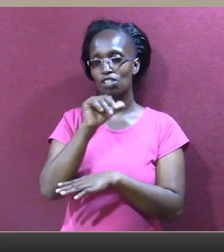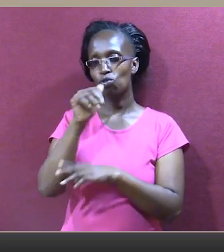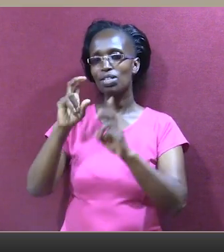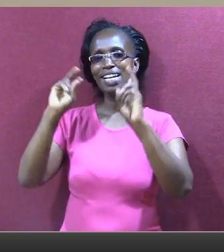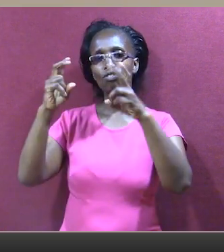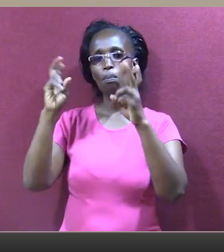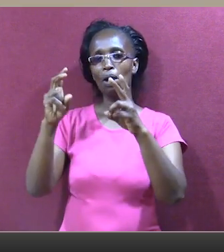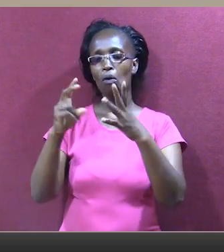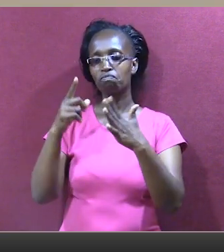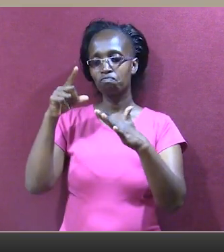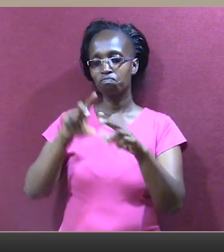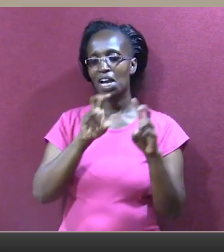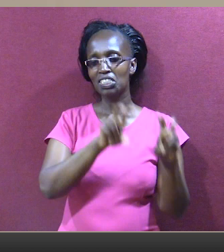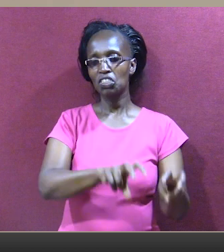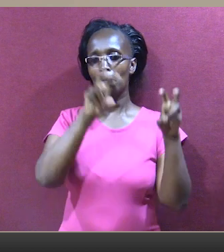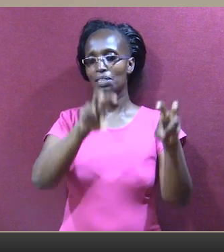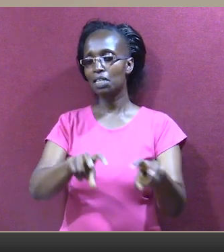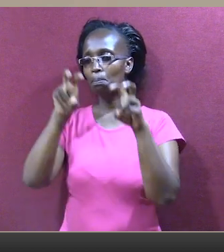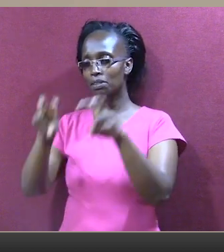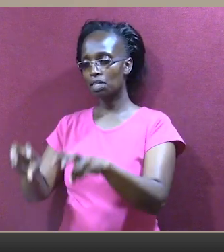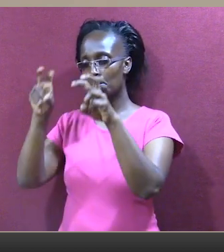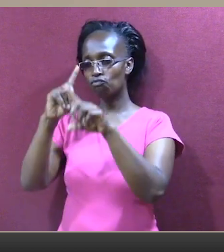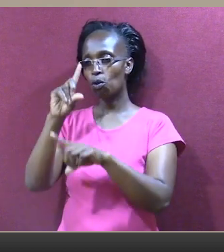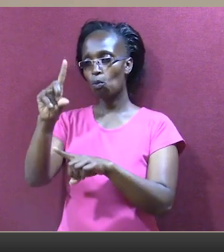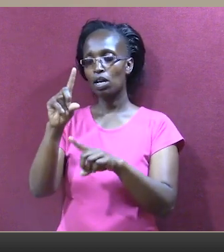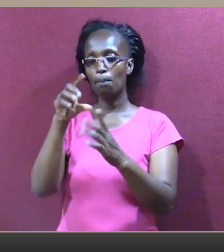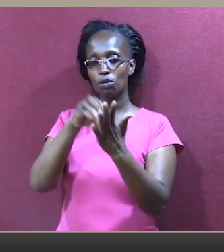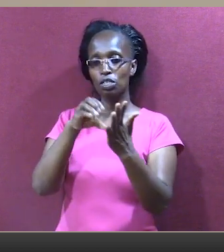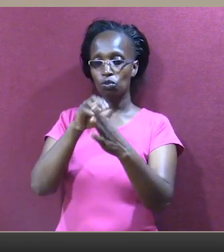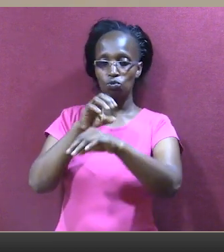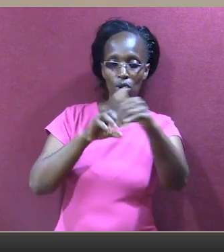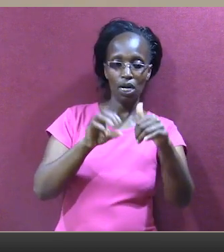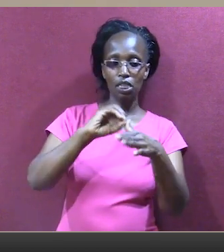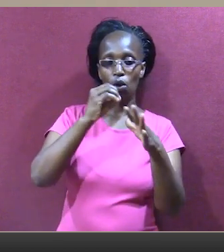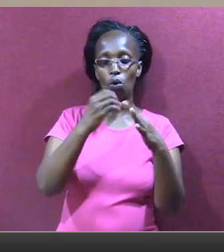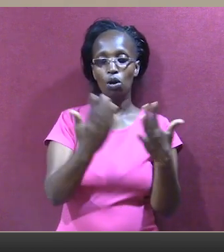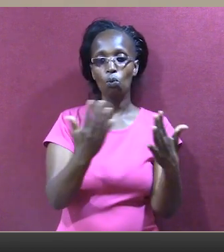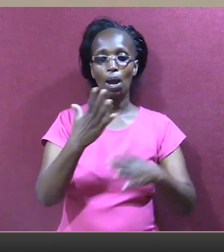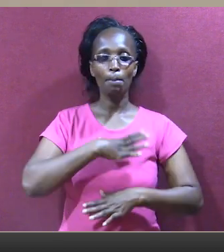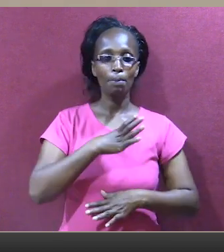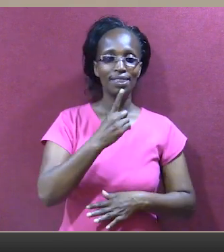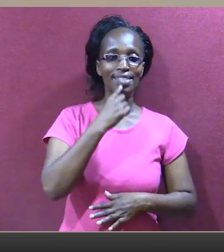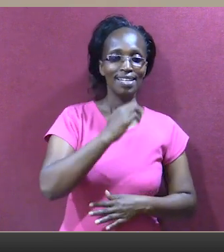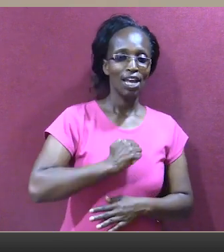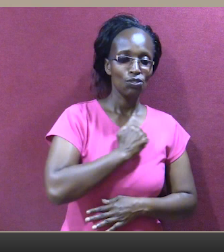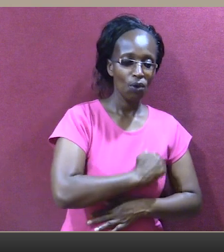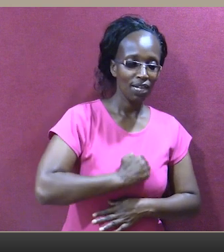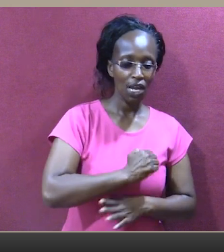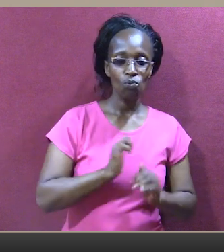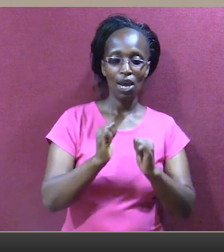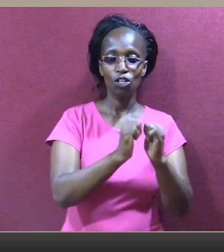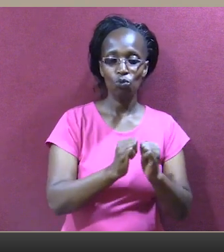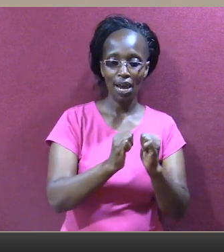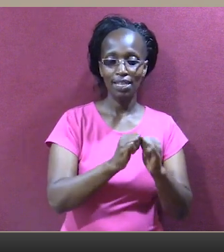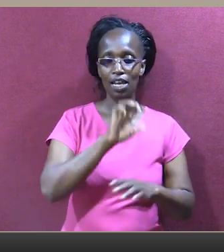siyo hii manena kurukaruka unaheda mungu konusu, umeachituashia mungu igine padehi Ama ile wadu anasema pole, we